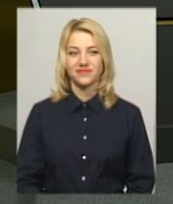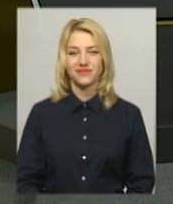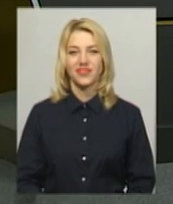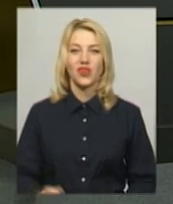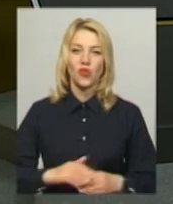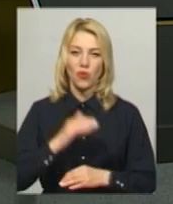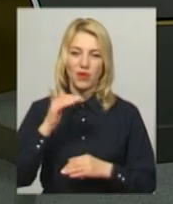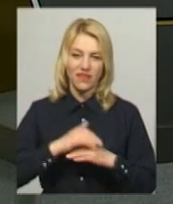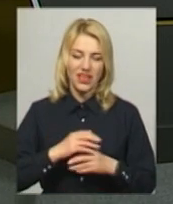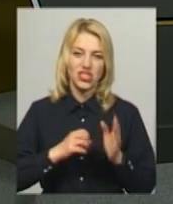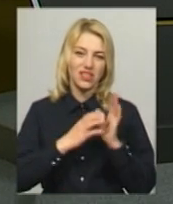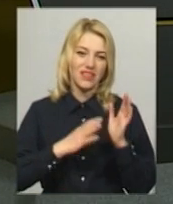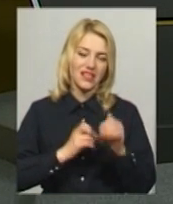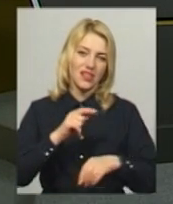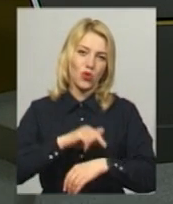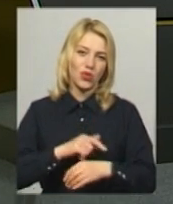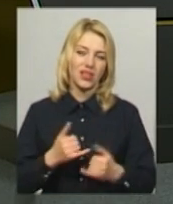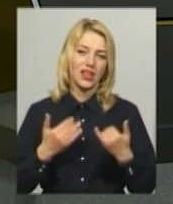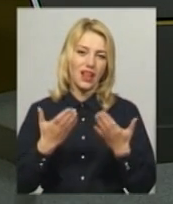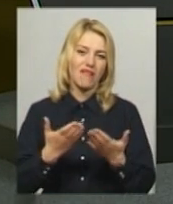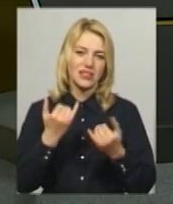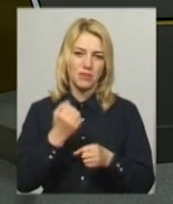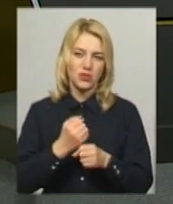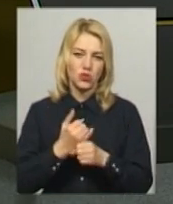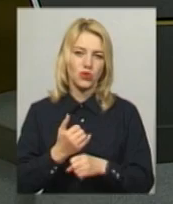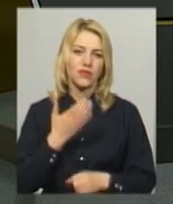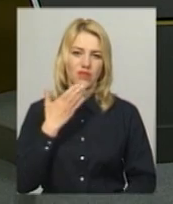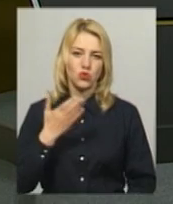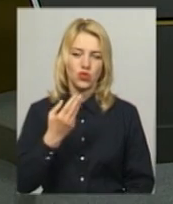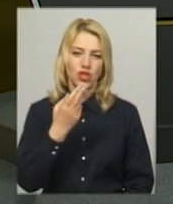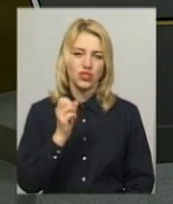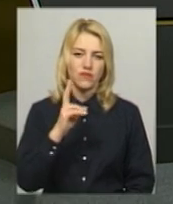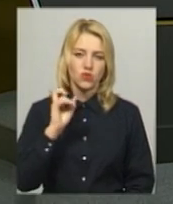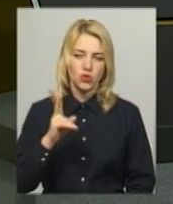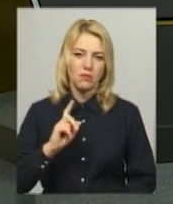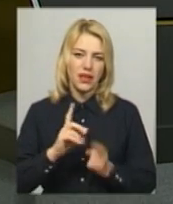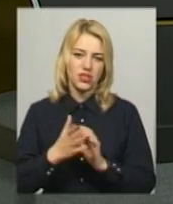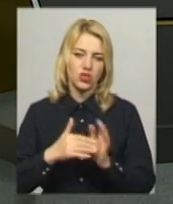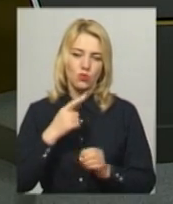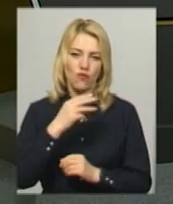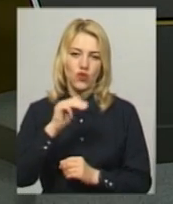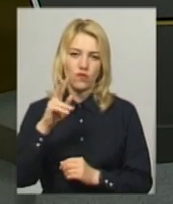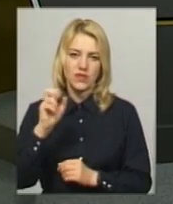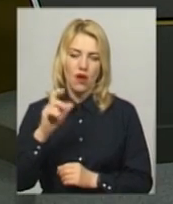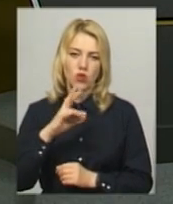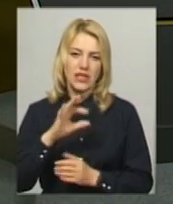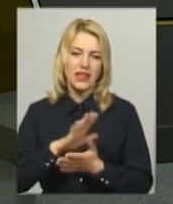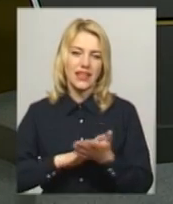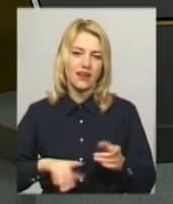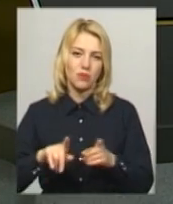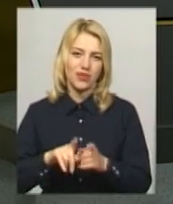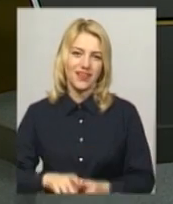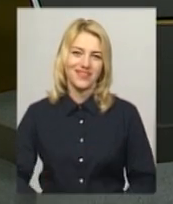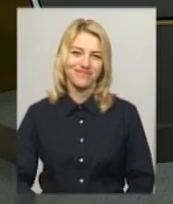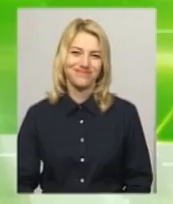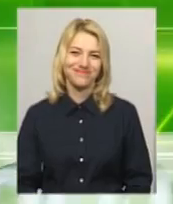Доброго вечора, 19.00 на годиннику. У студії для вас працює ведуча Катерина Шевчук. На жестову мову перекладає Оксана Фіновська. Далі про таке.